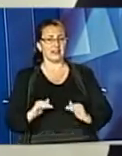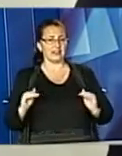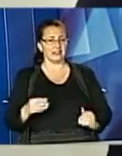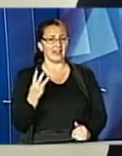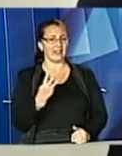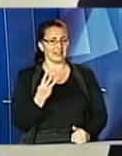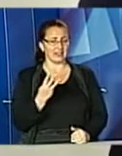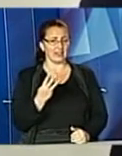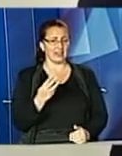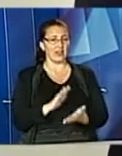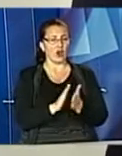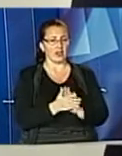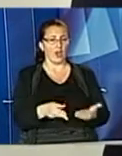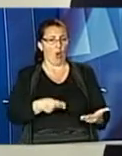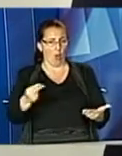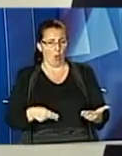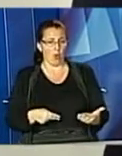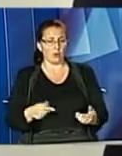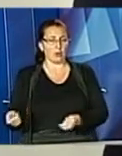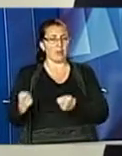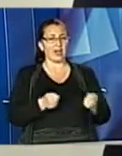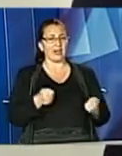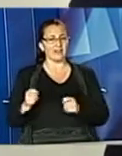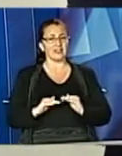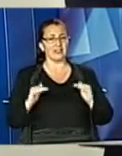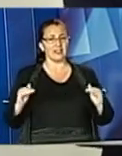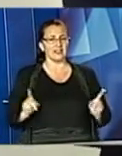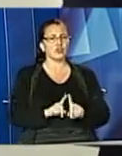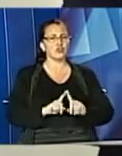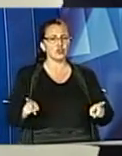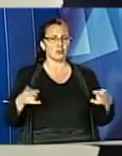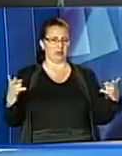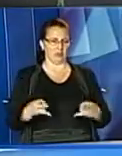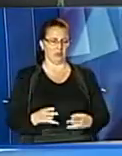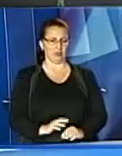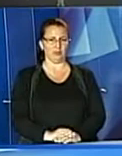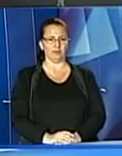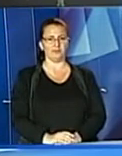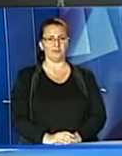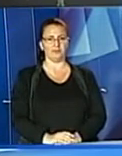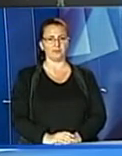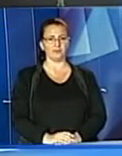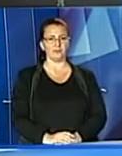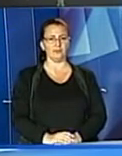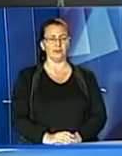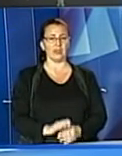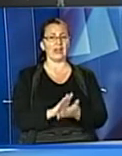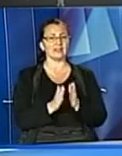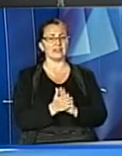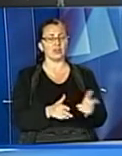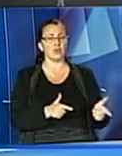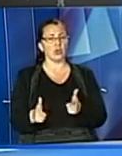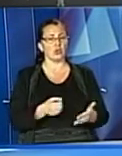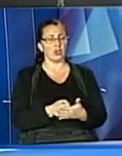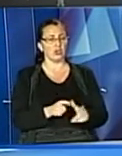укладені в угоди спеціальних автобусів для перевезення дітей з особливими освітніми потребами. Тим часом остатні приготування